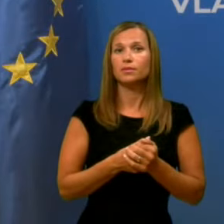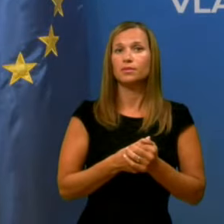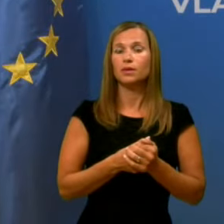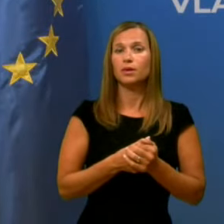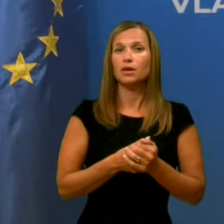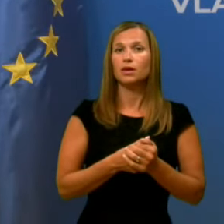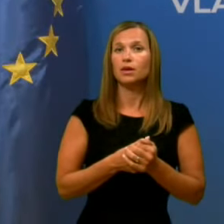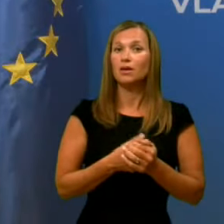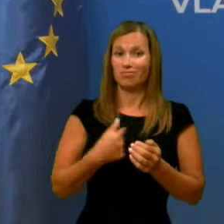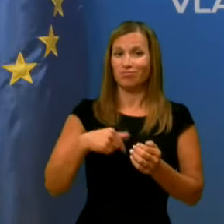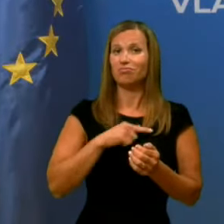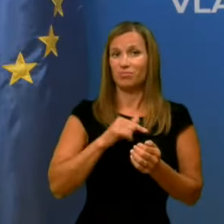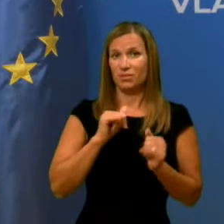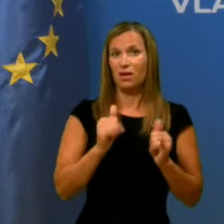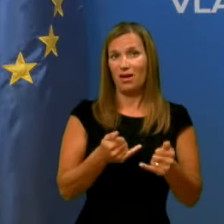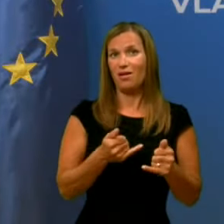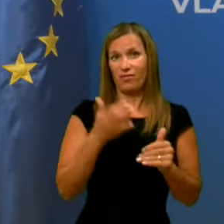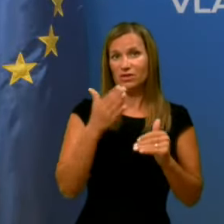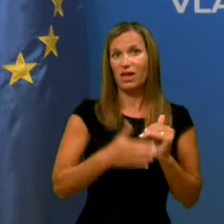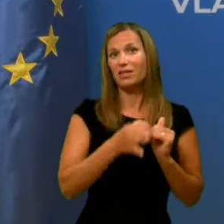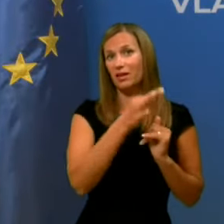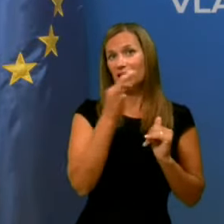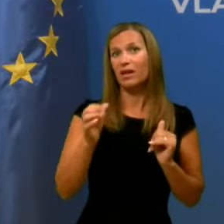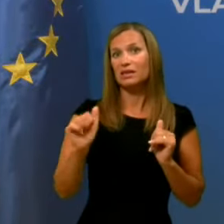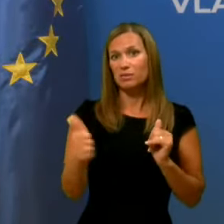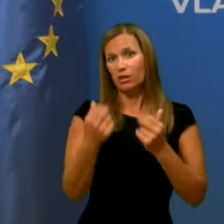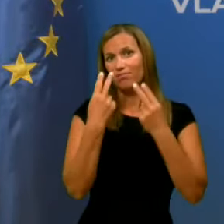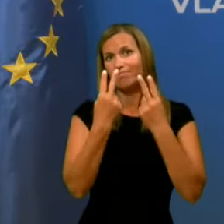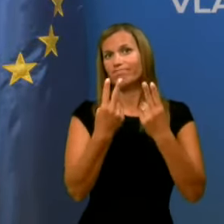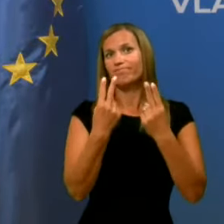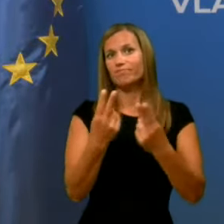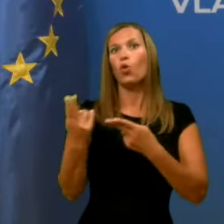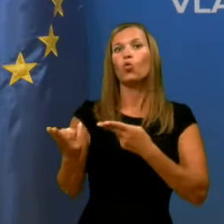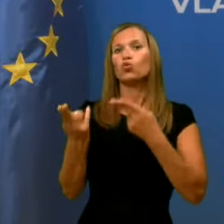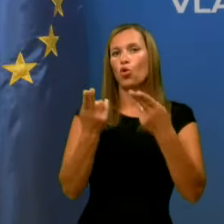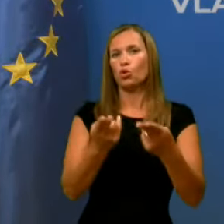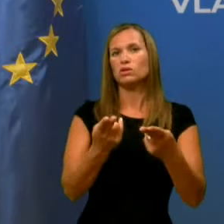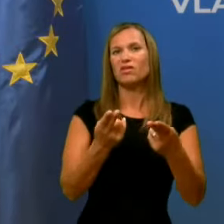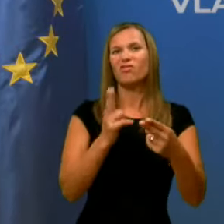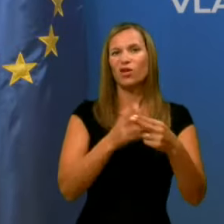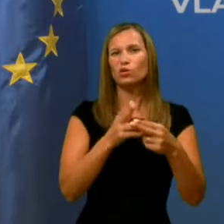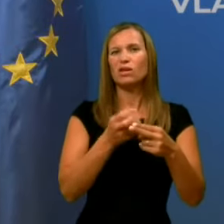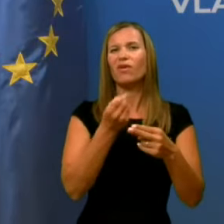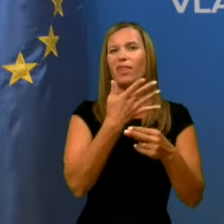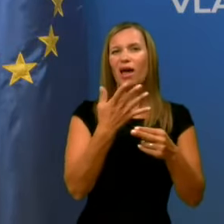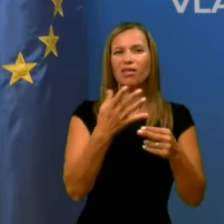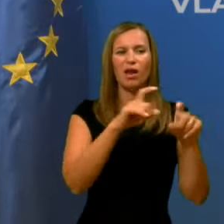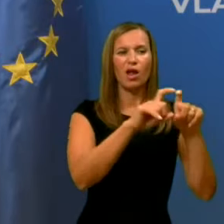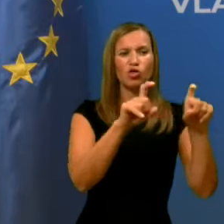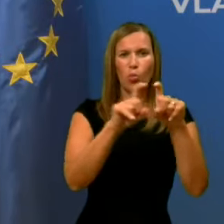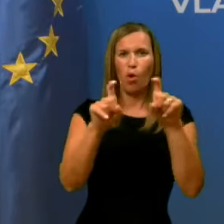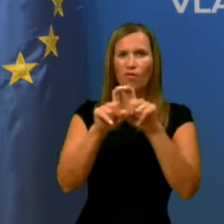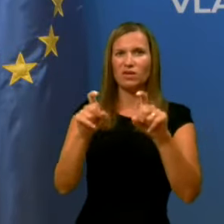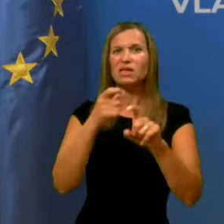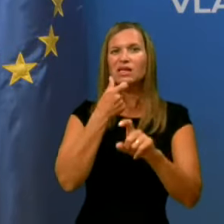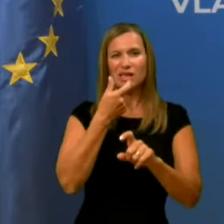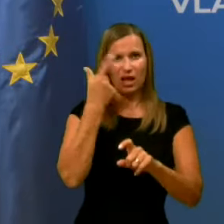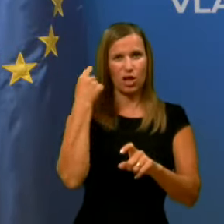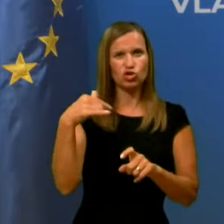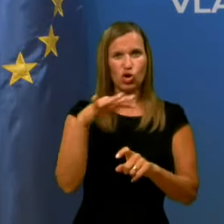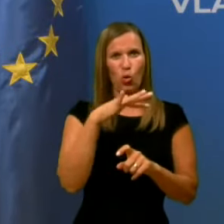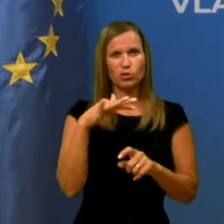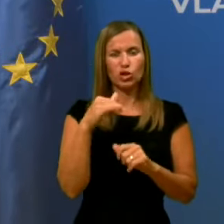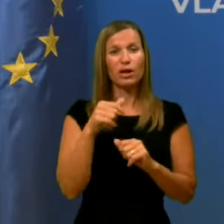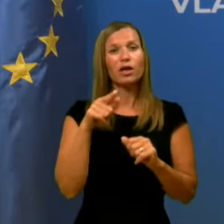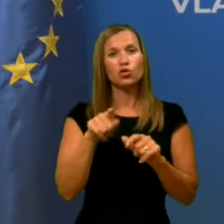smo v zadnjih dneh ponovna priča v nosu virusa v nekatere domove za starejše občane, kar tudi